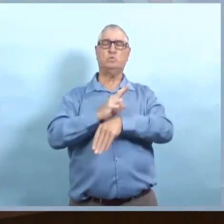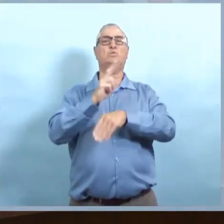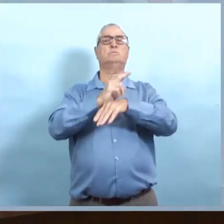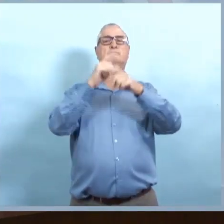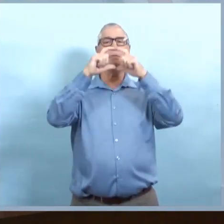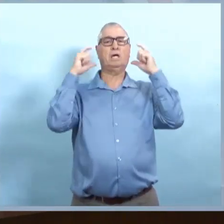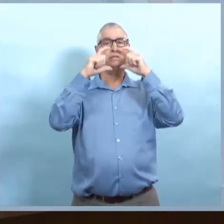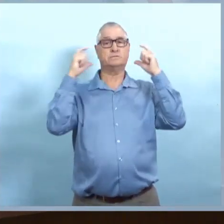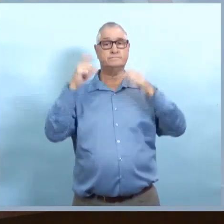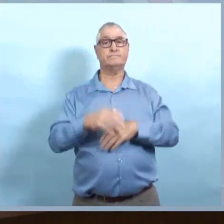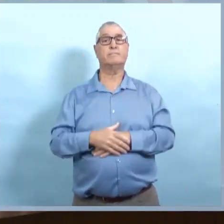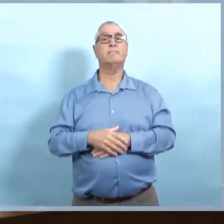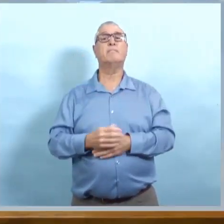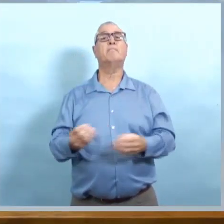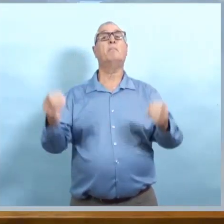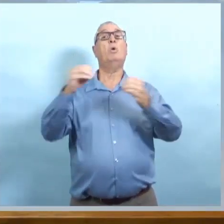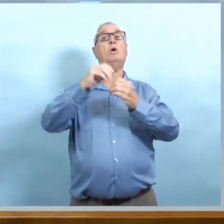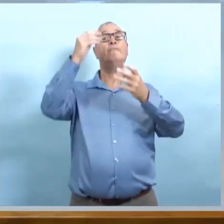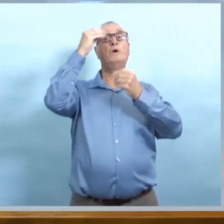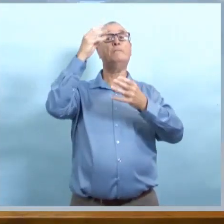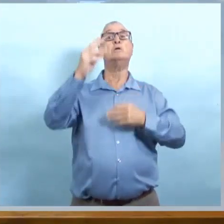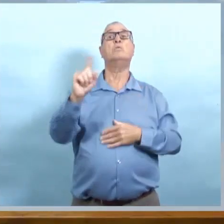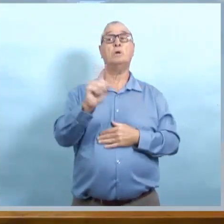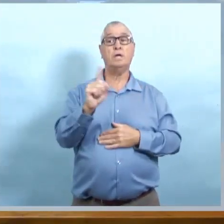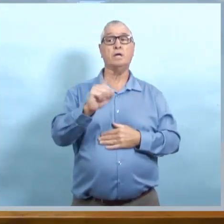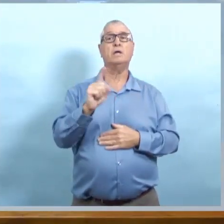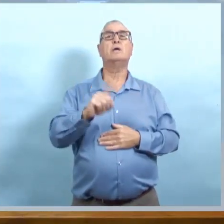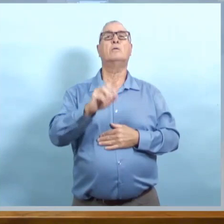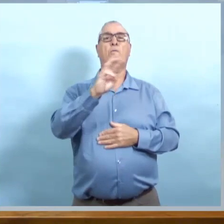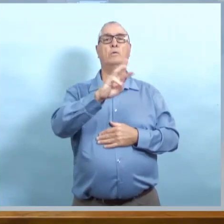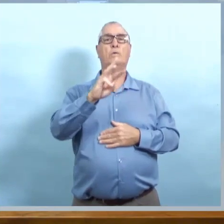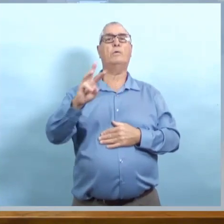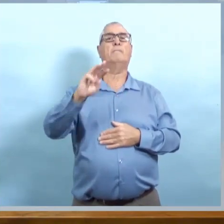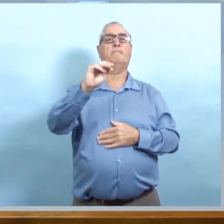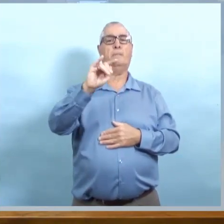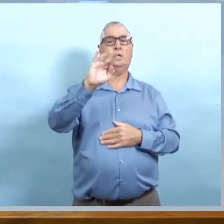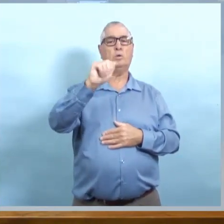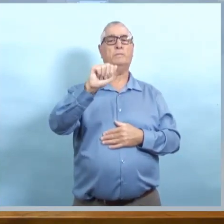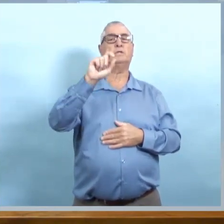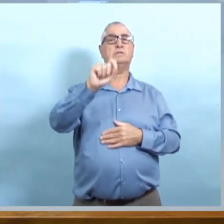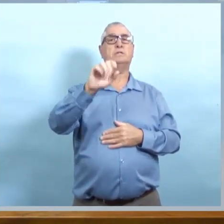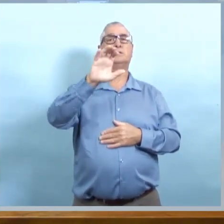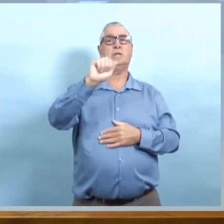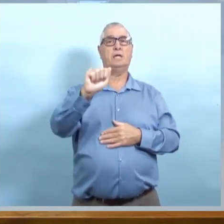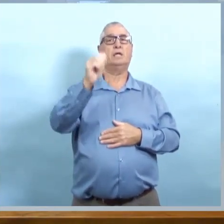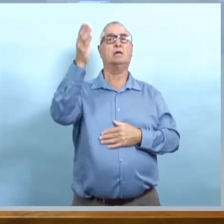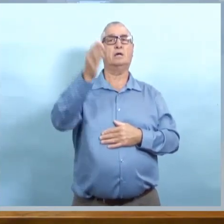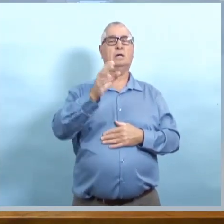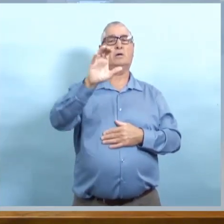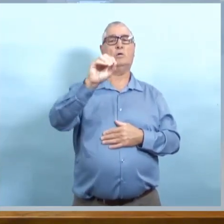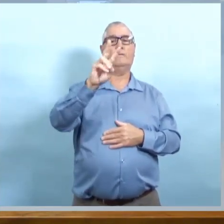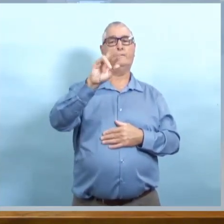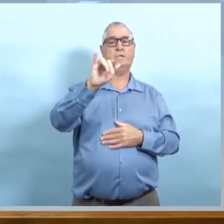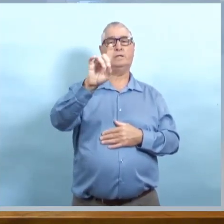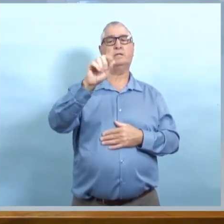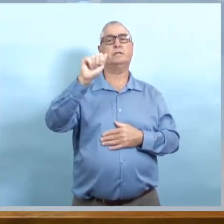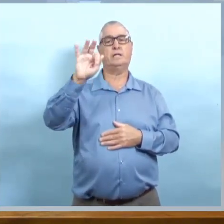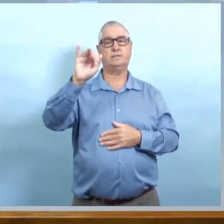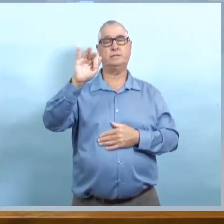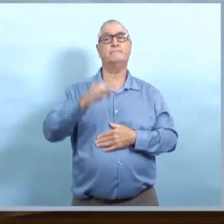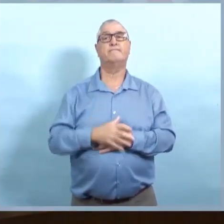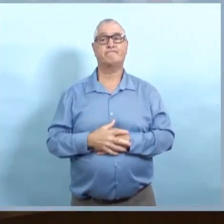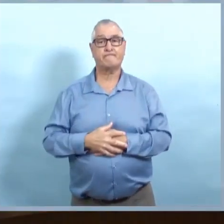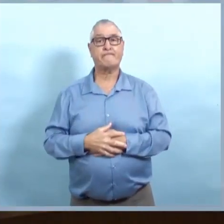encourageons les Manitobains à faire ce qu'il faut, encore une fois, pour réduire la transmission du virus et consulter notre site web manitoba.ca